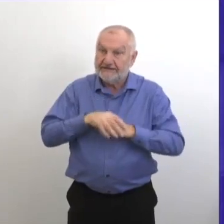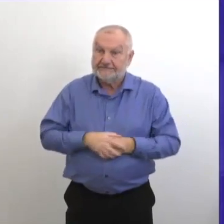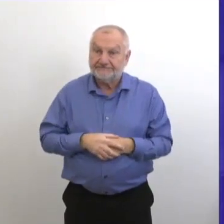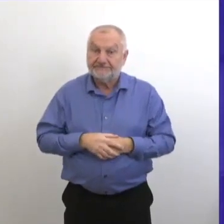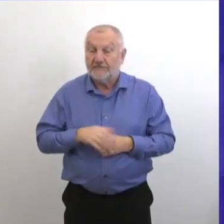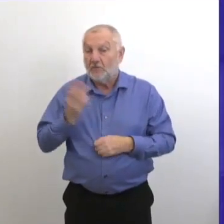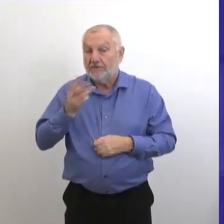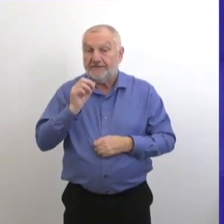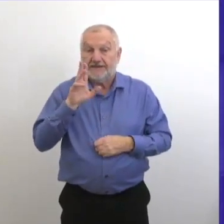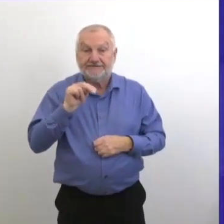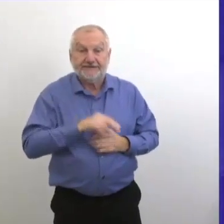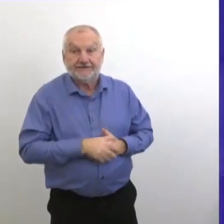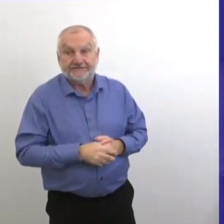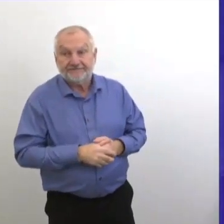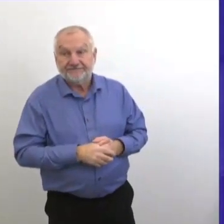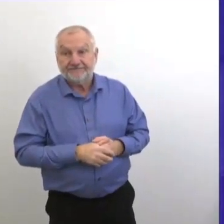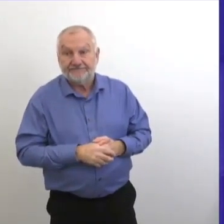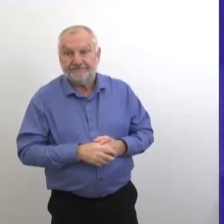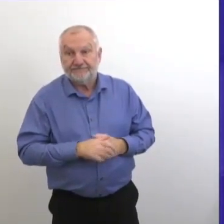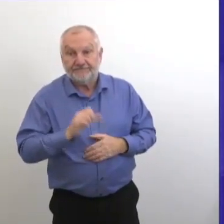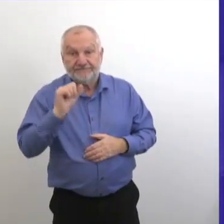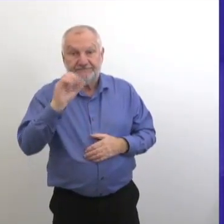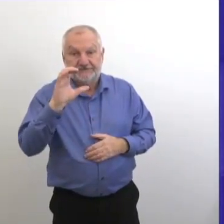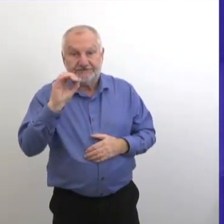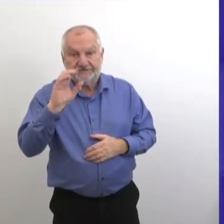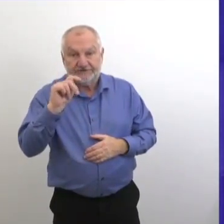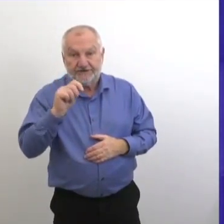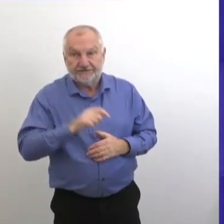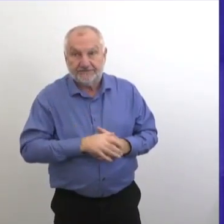Winnipeg Son, Scott. Bonjour.